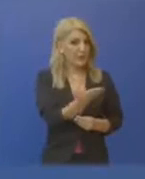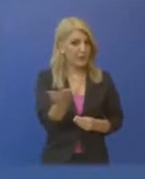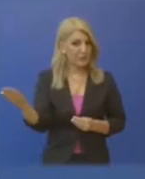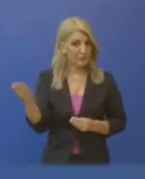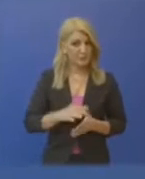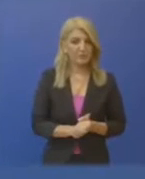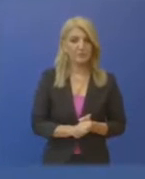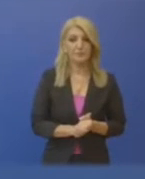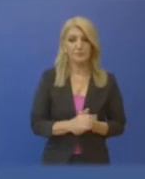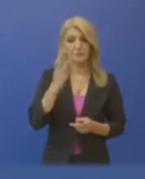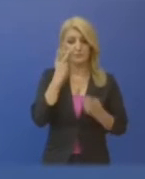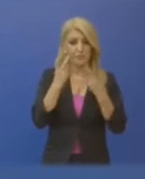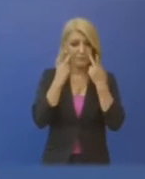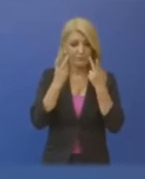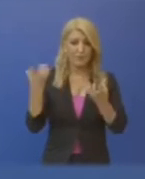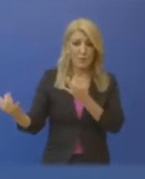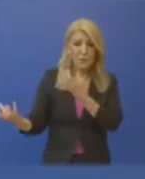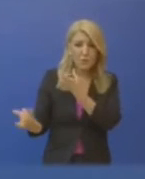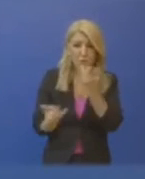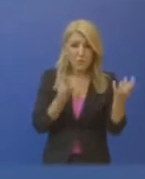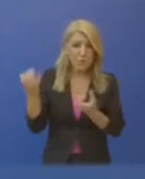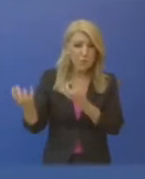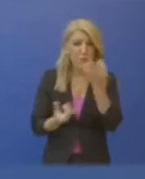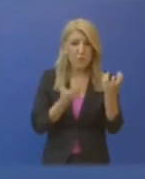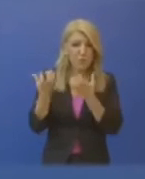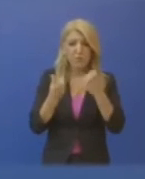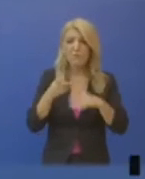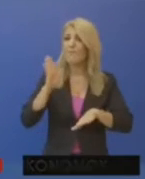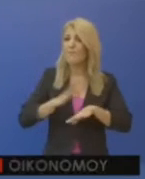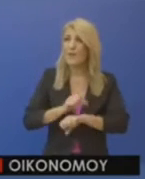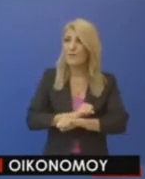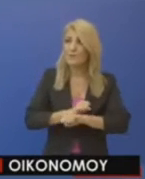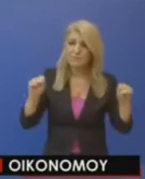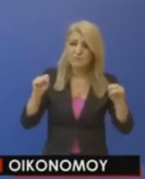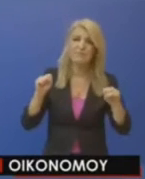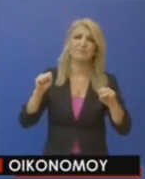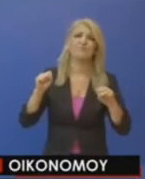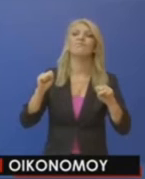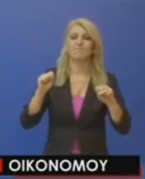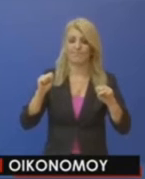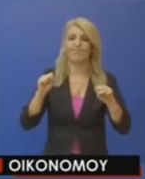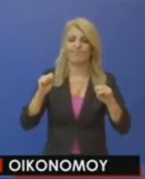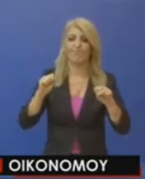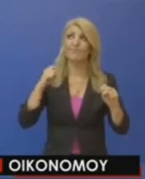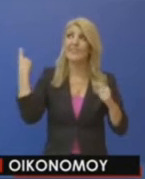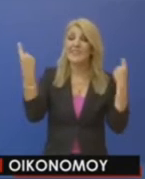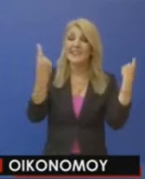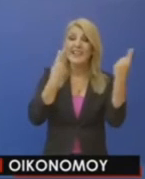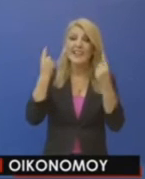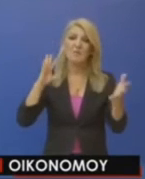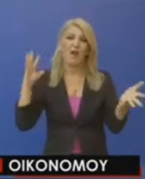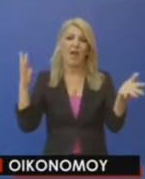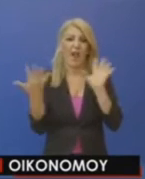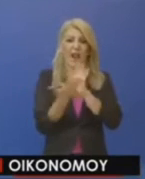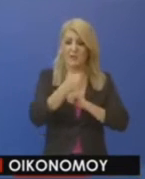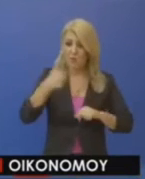Οι πυρκαγιές είναι μία από τις επιπτώσεις της φοδρής κλιματικής κρίσης που πλήττει την ευρύτερη περιοχή της Μεσογείου και την Ευρώπη. Το